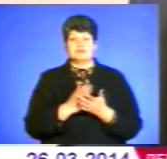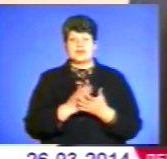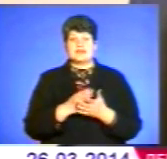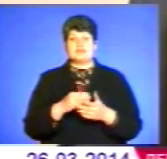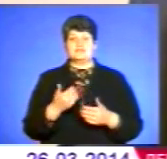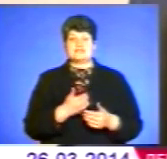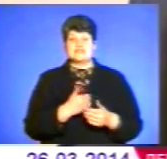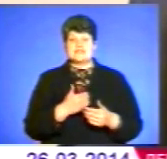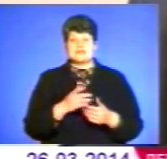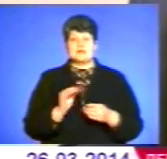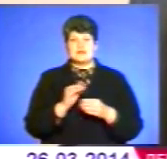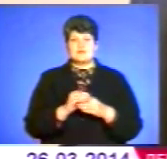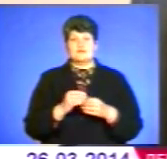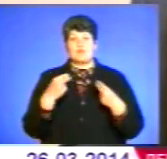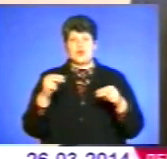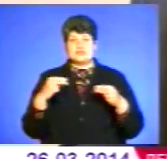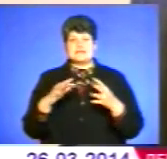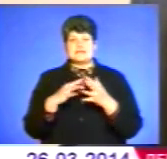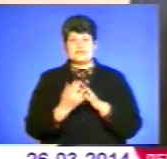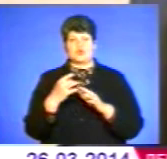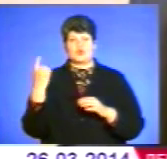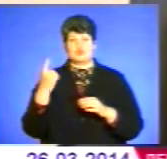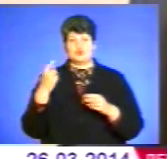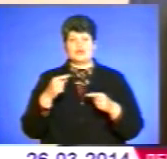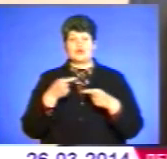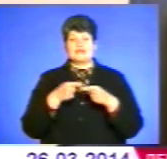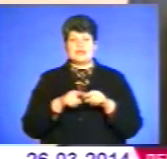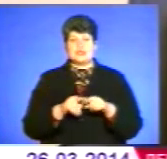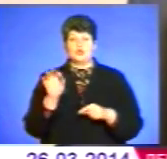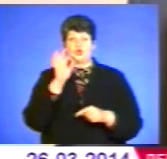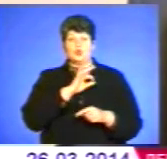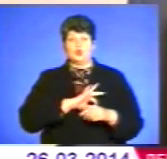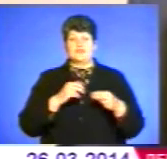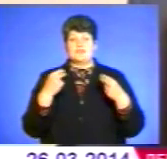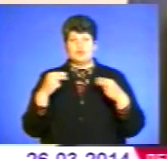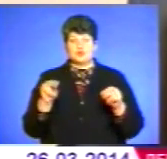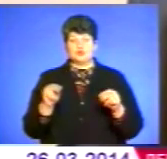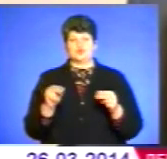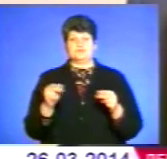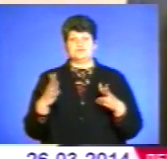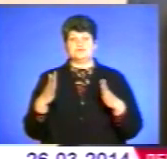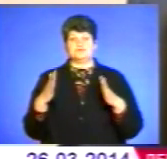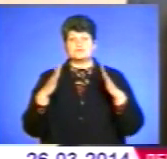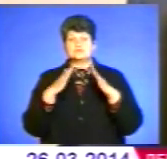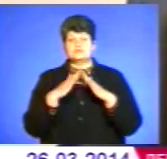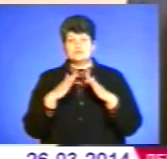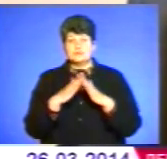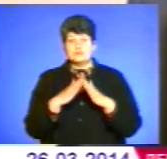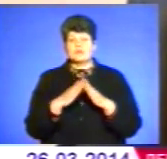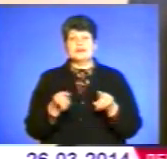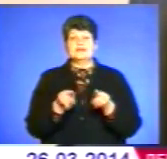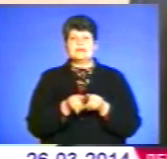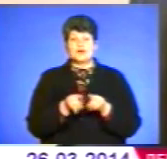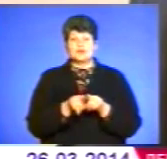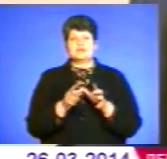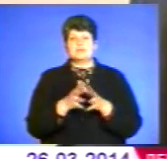доходи від продажу сільськогосподарської техніки, доходи від продажу рухомого майна. Також найбільша категорія громадян